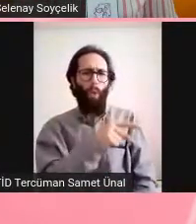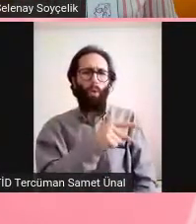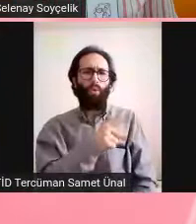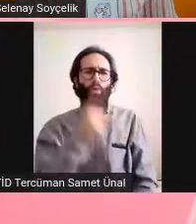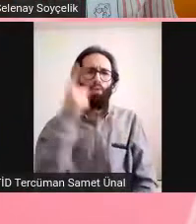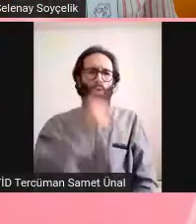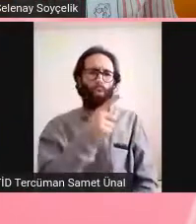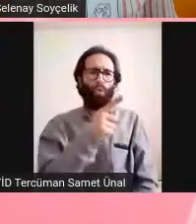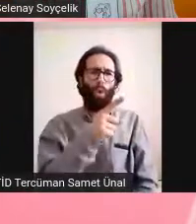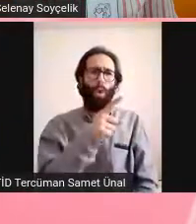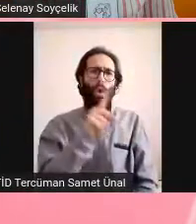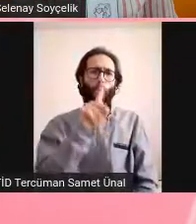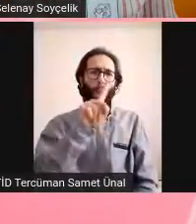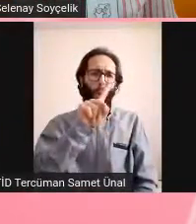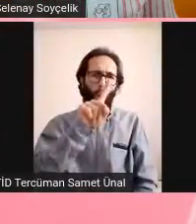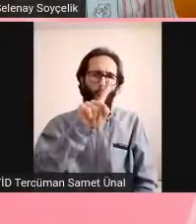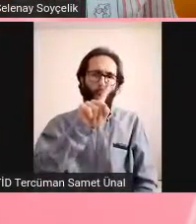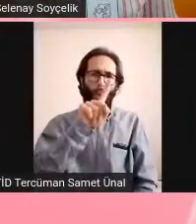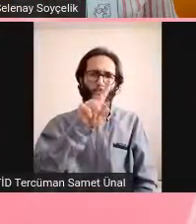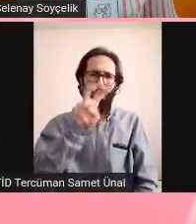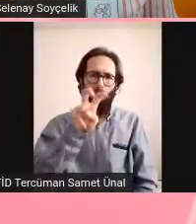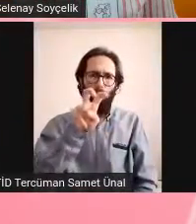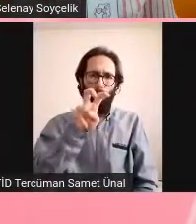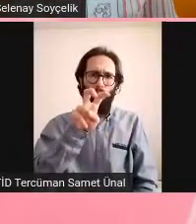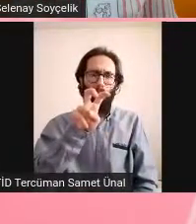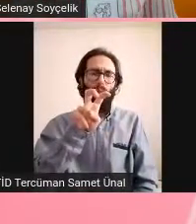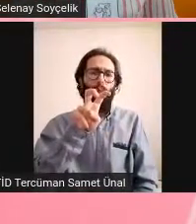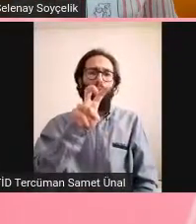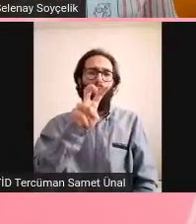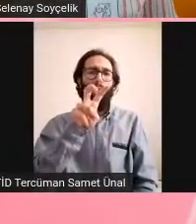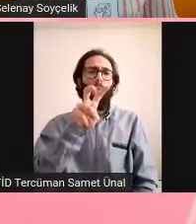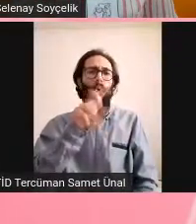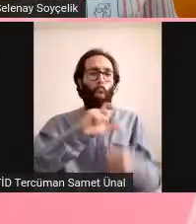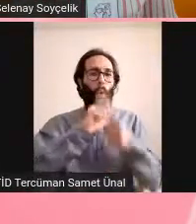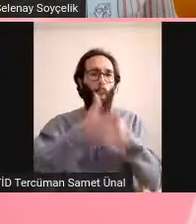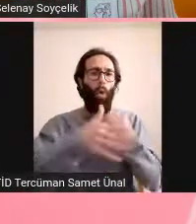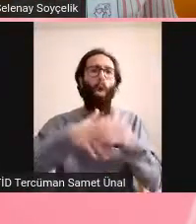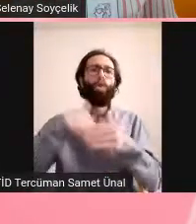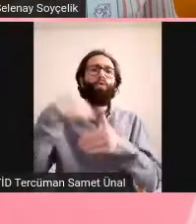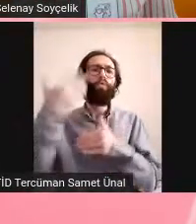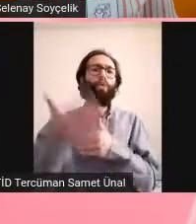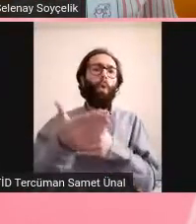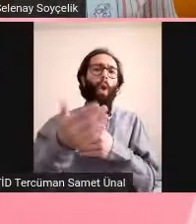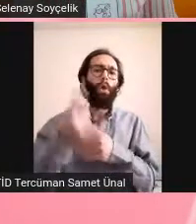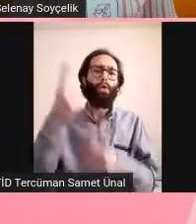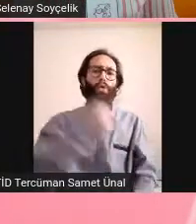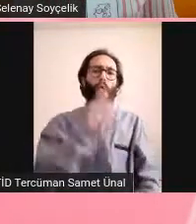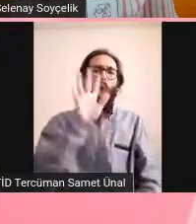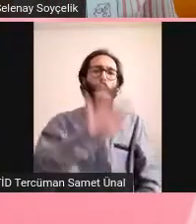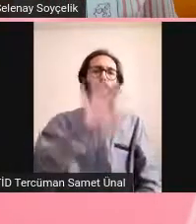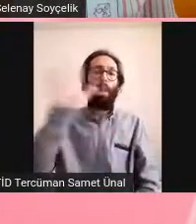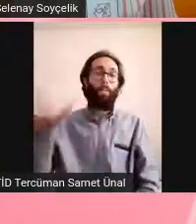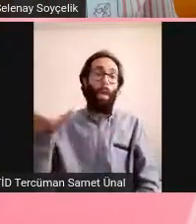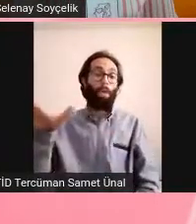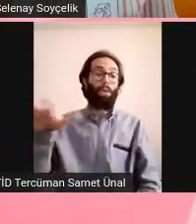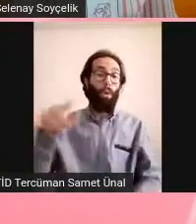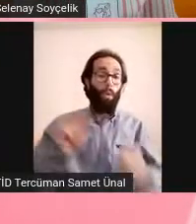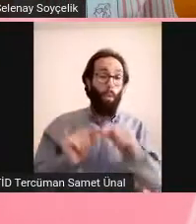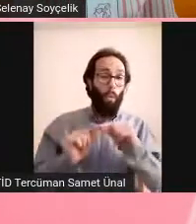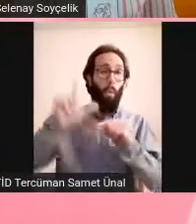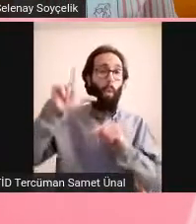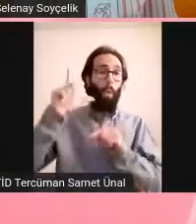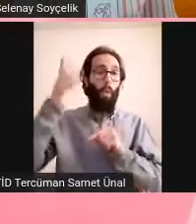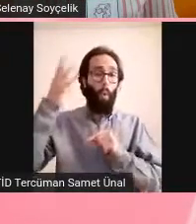beşe çıkmış. Yani delirium'un uzun süreli etkileri ne var? Yani kısa süre zaten böyle bir hezeyan geçiriyor.